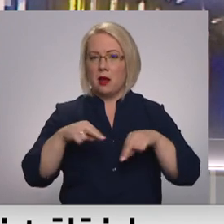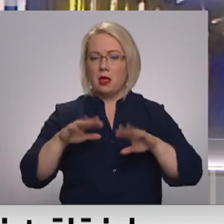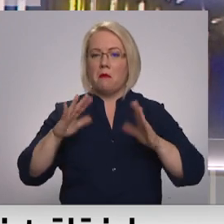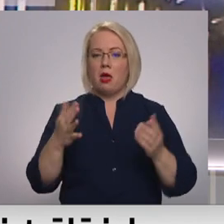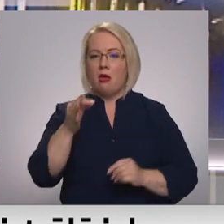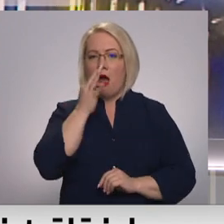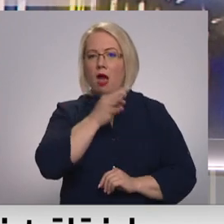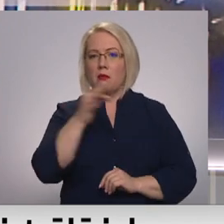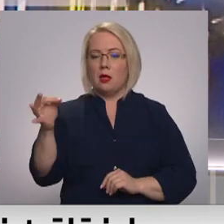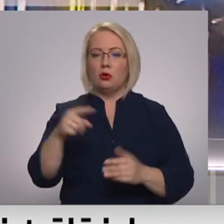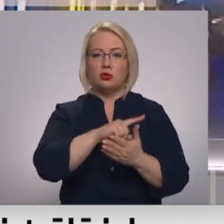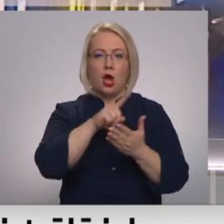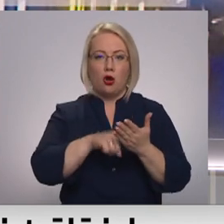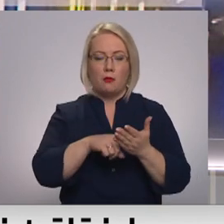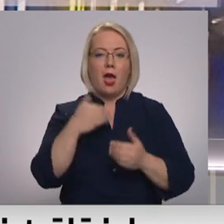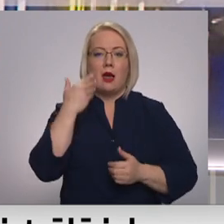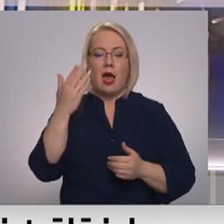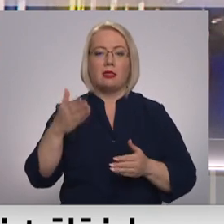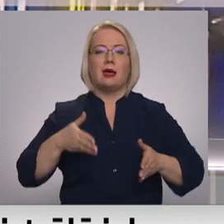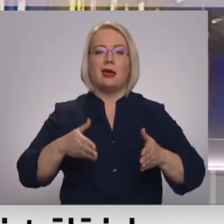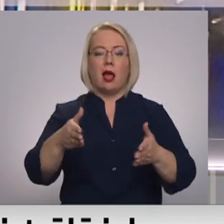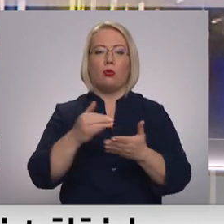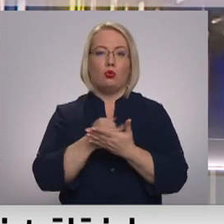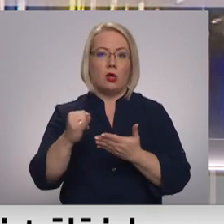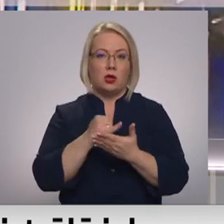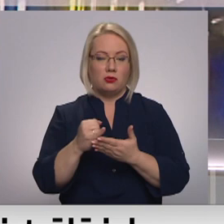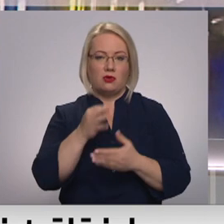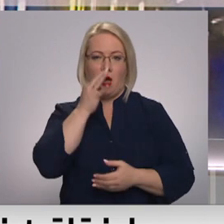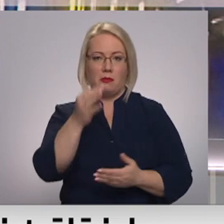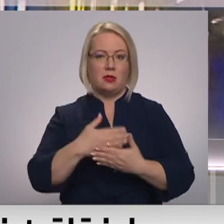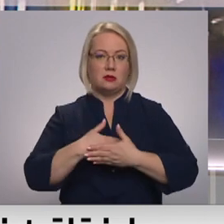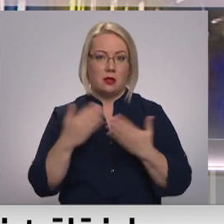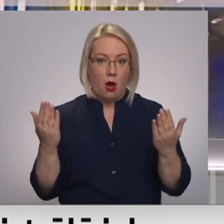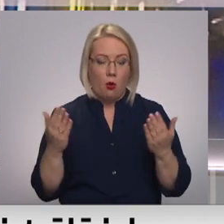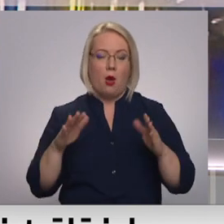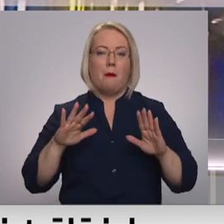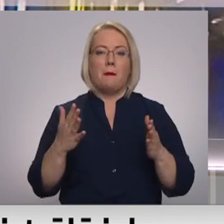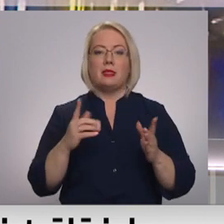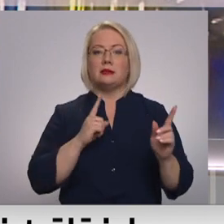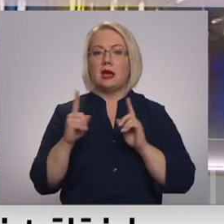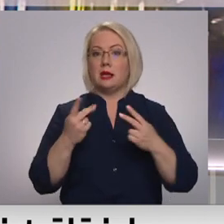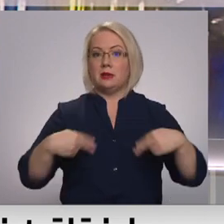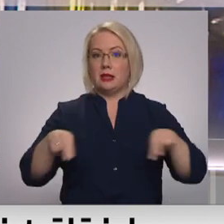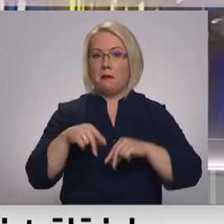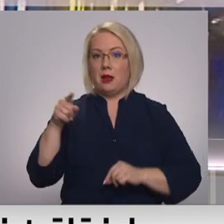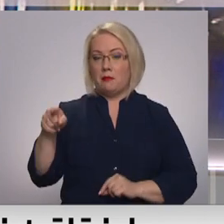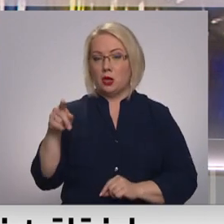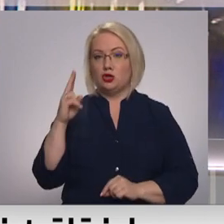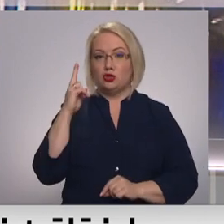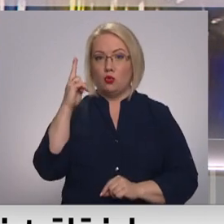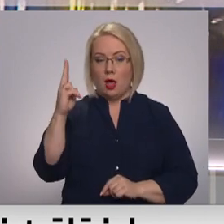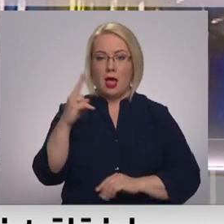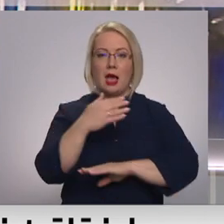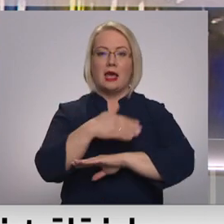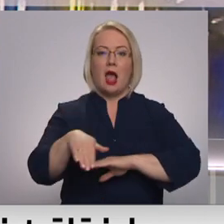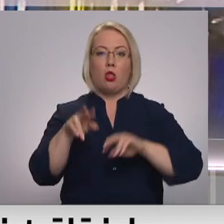atbildos jautājumu, kad ielu tiks notīrīta, nav saņēmoši. Tikmēr satiksmes departaments sola, ka ielu tiks